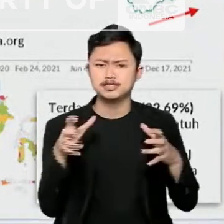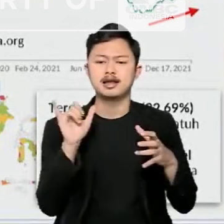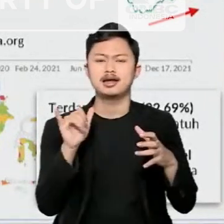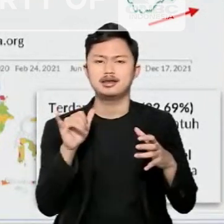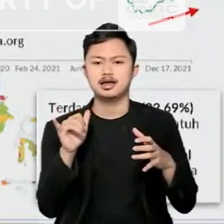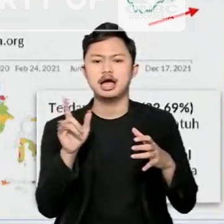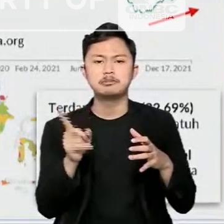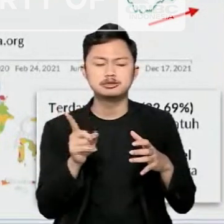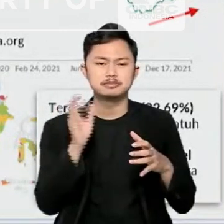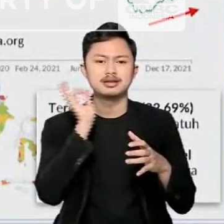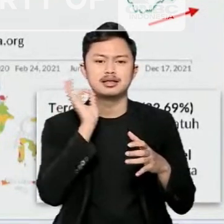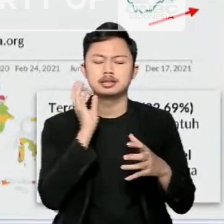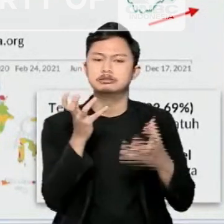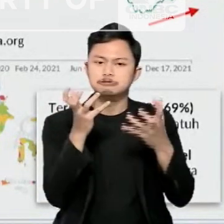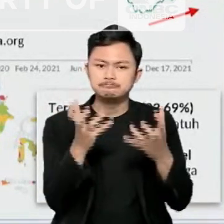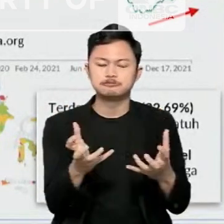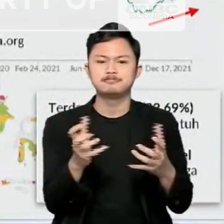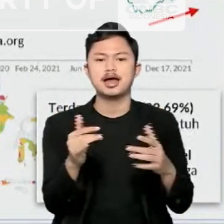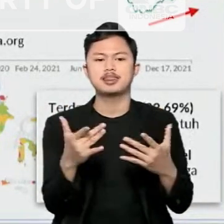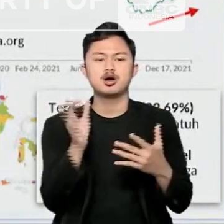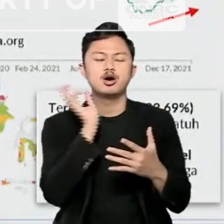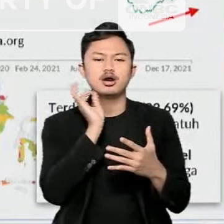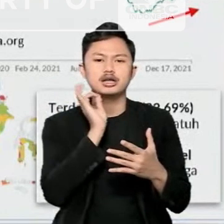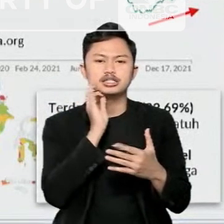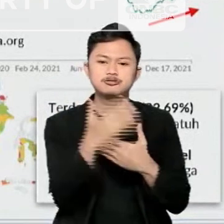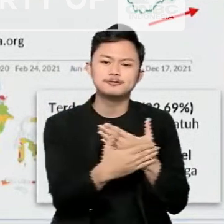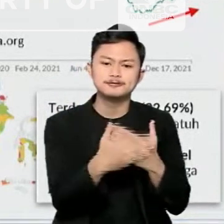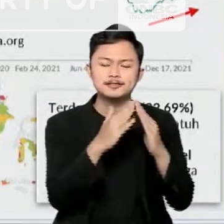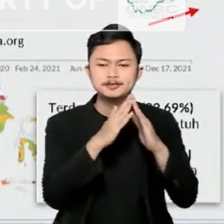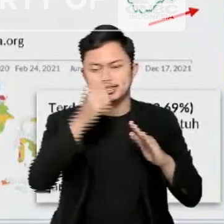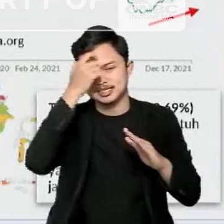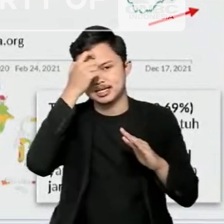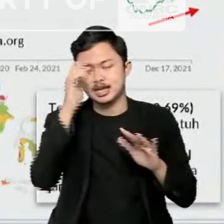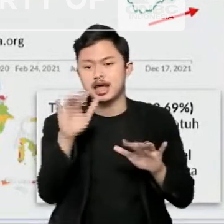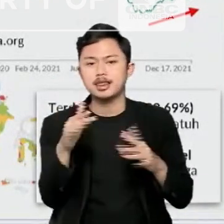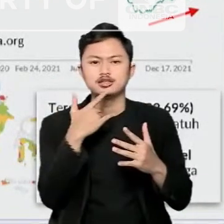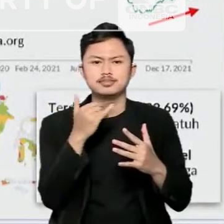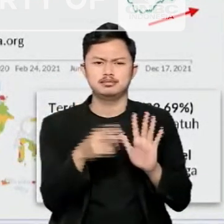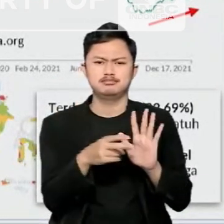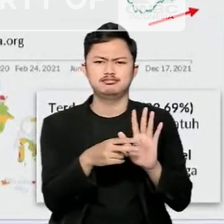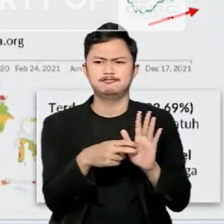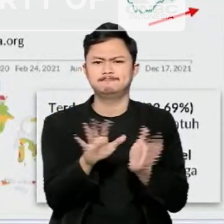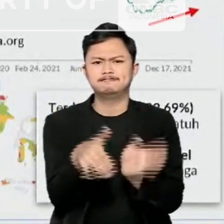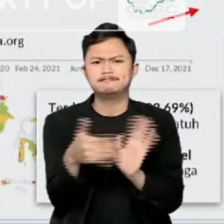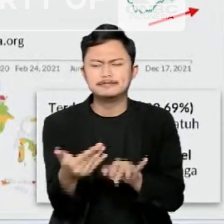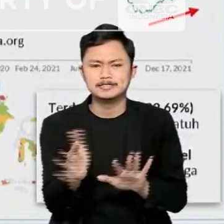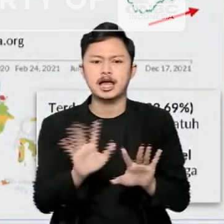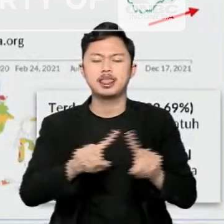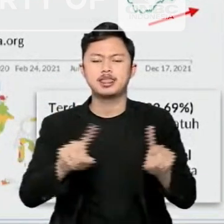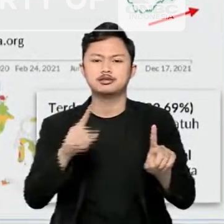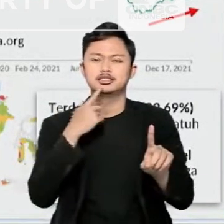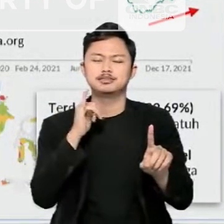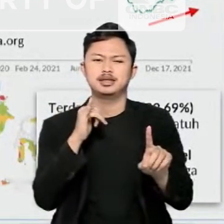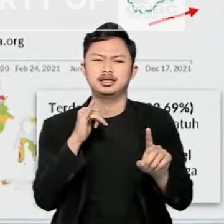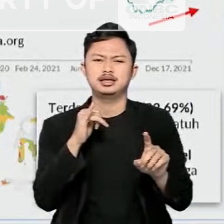mencegah keparahan gejala, menurunkan risiko perawatan di rumah sakit, menekan kematian, hingga menurunkan laju